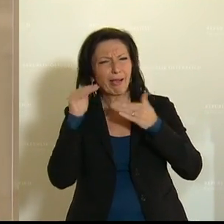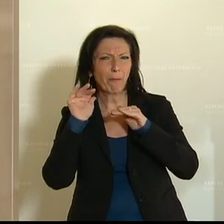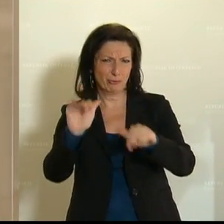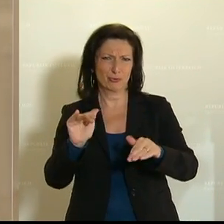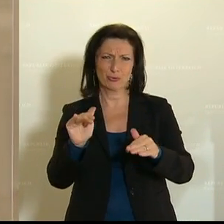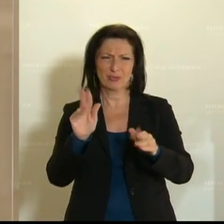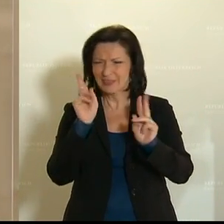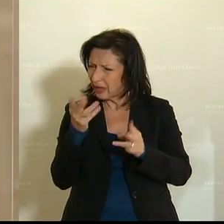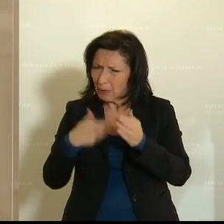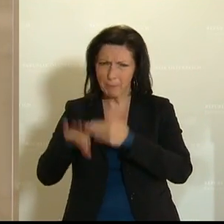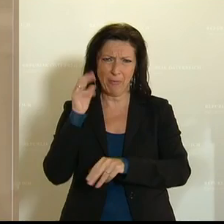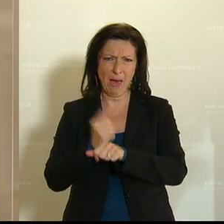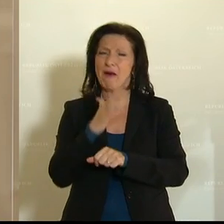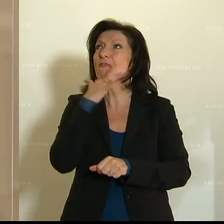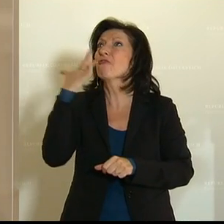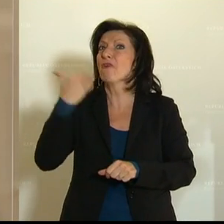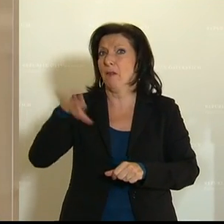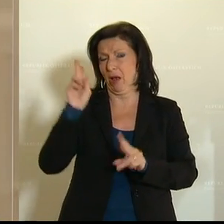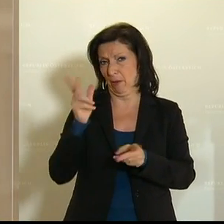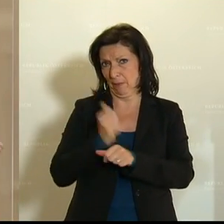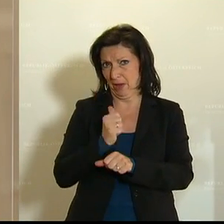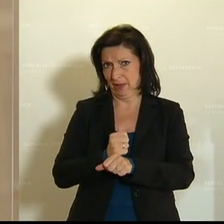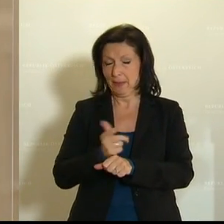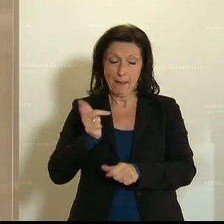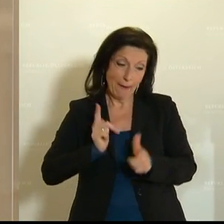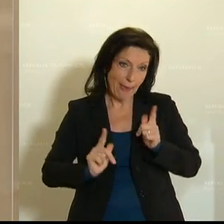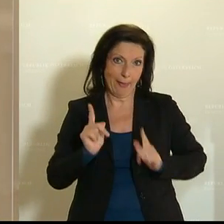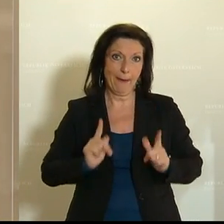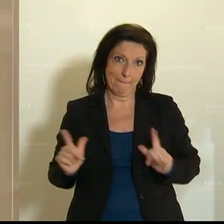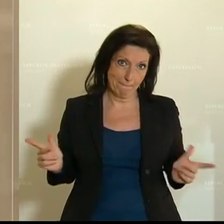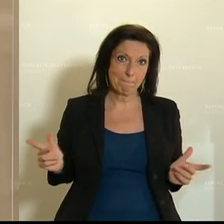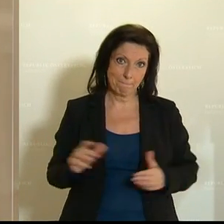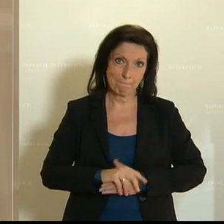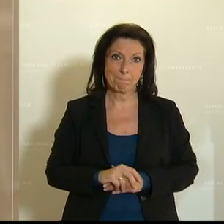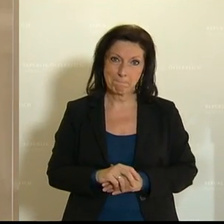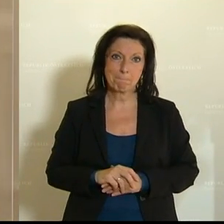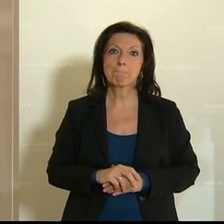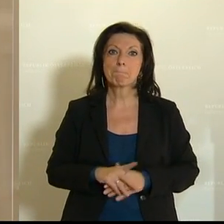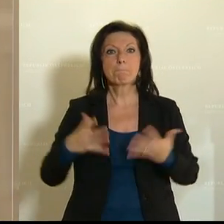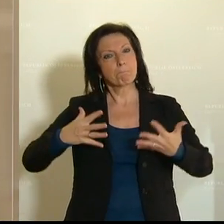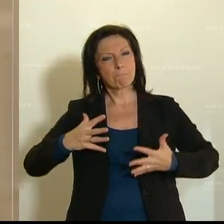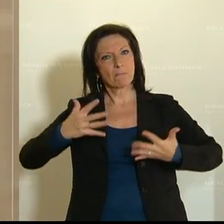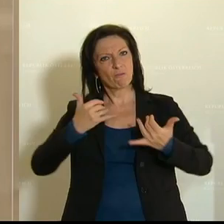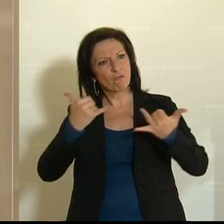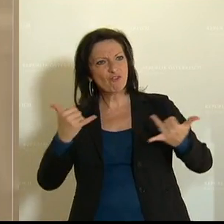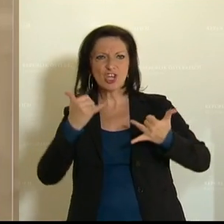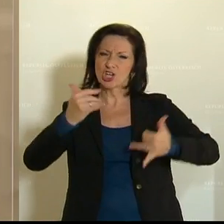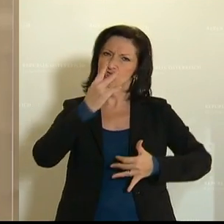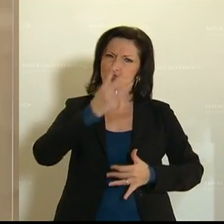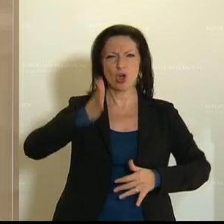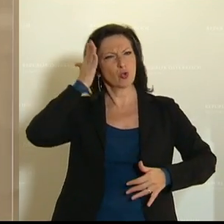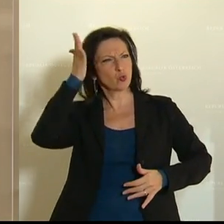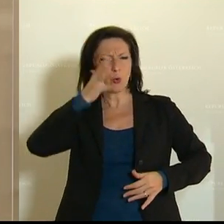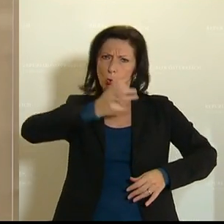Da geht mehr, viel mehr. Es ist leider nicht die starke und mutige Zukunftsansage,